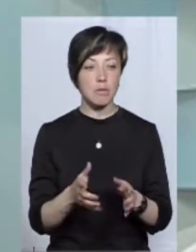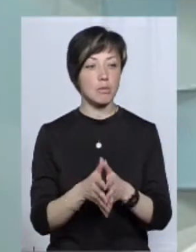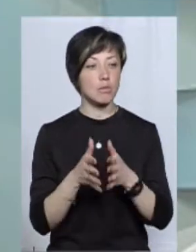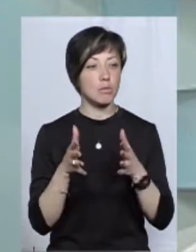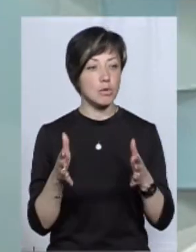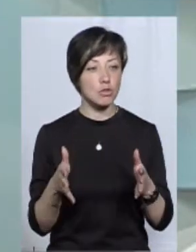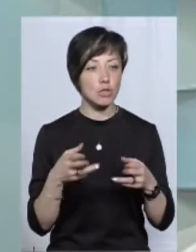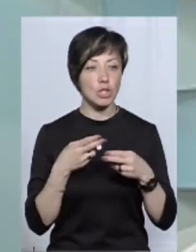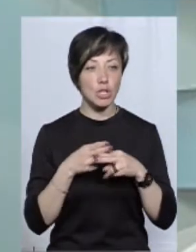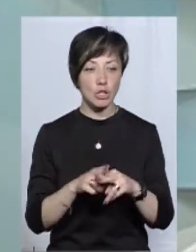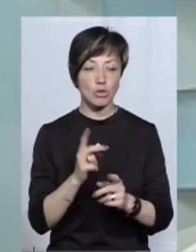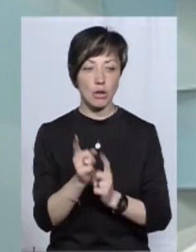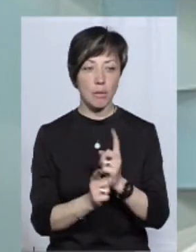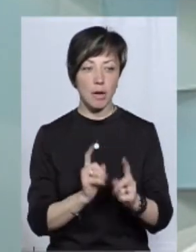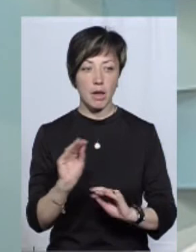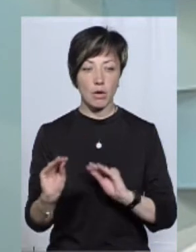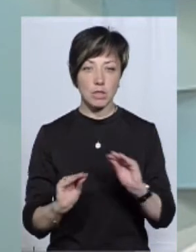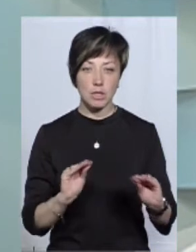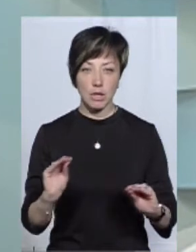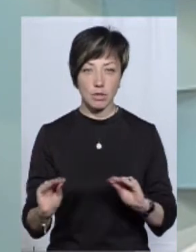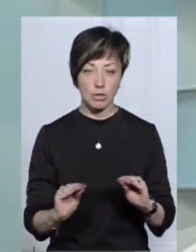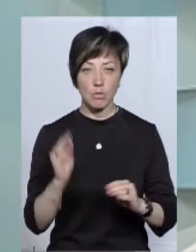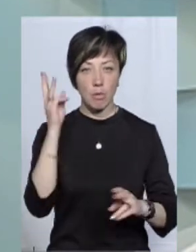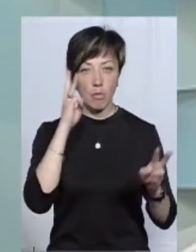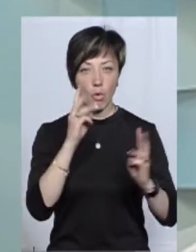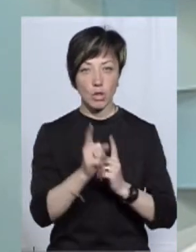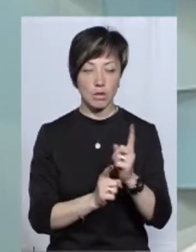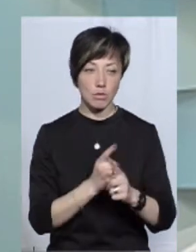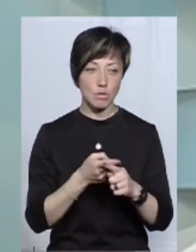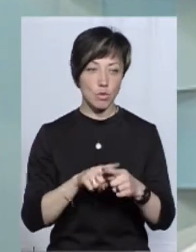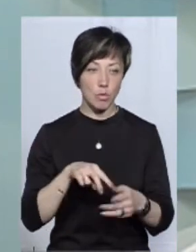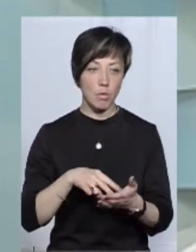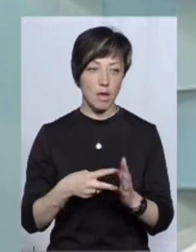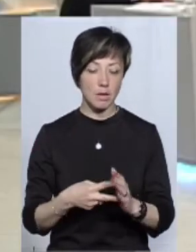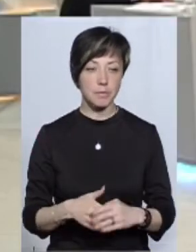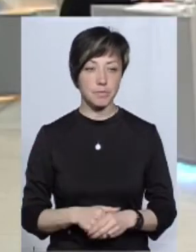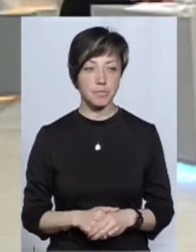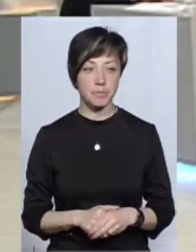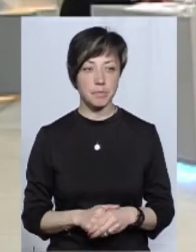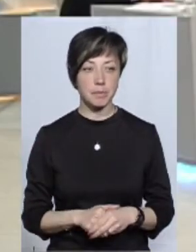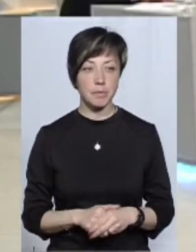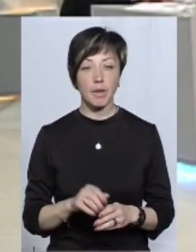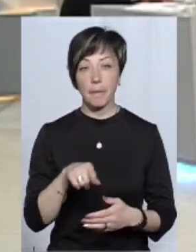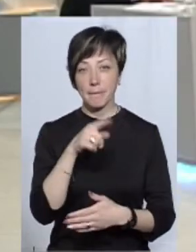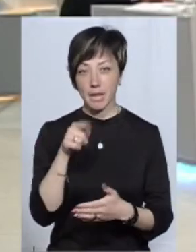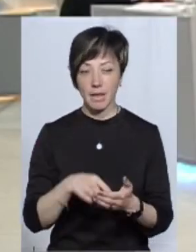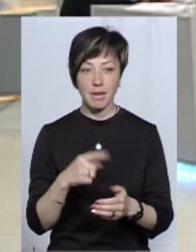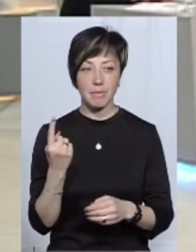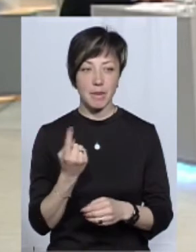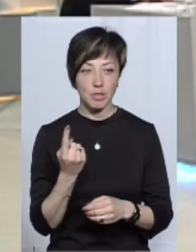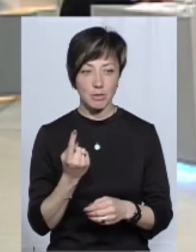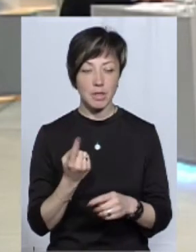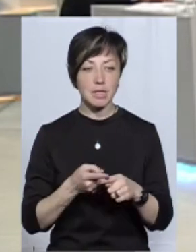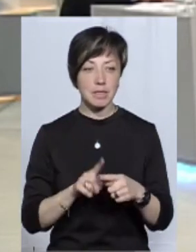більш технічно переоснащити нашу митницю, більш модернізувати, от у цьому плані. Це може бути і питанням першим.